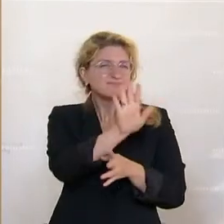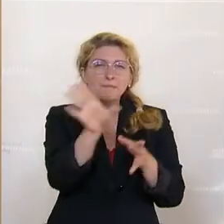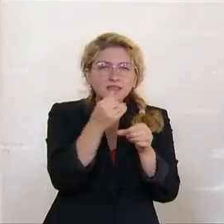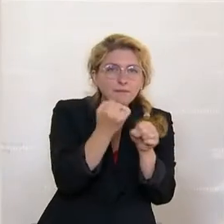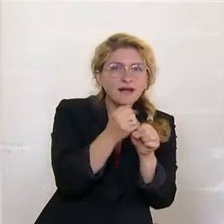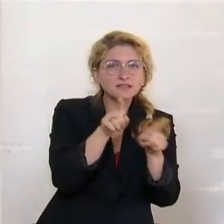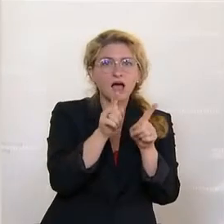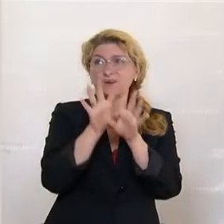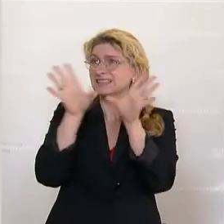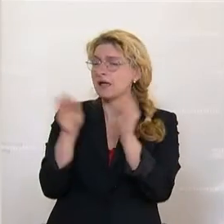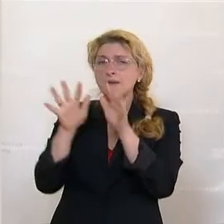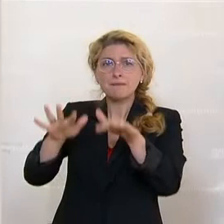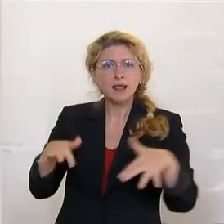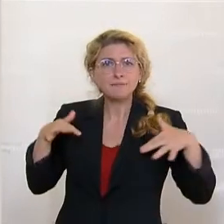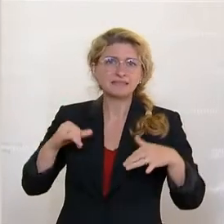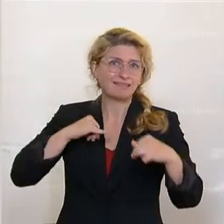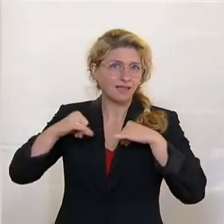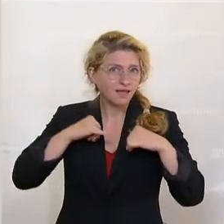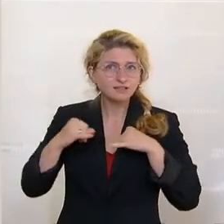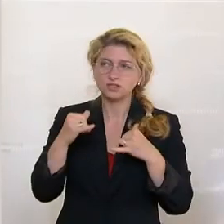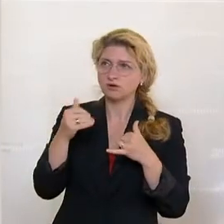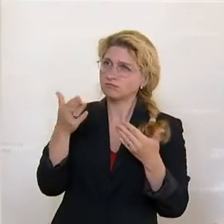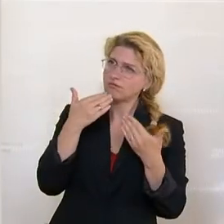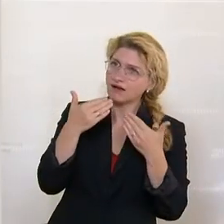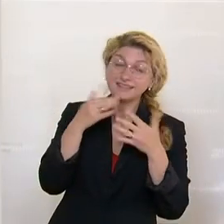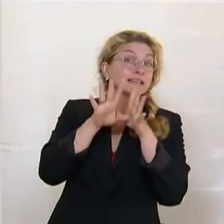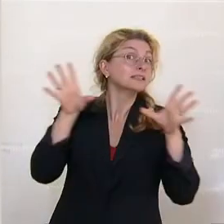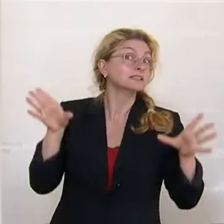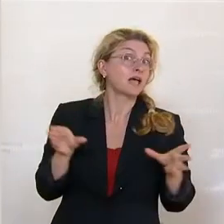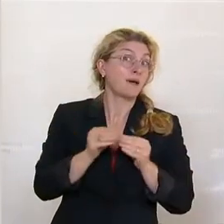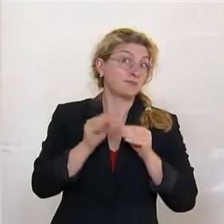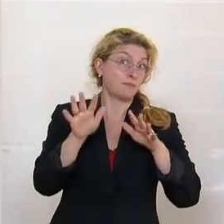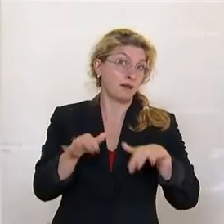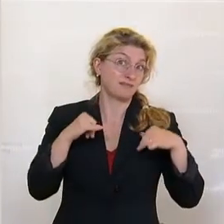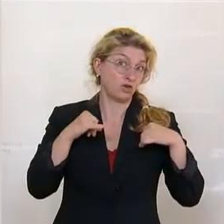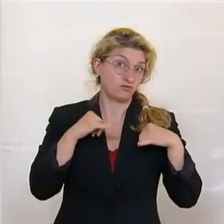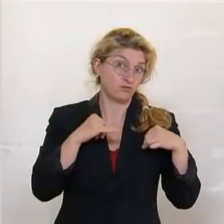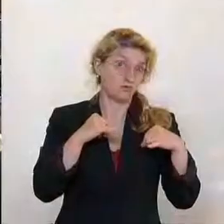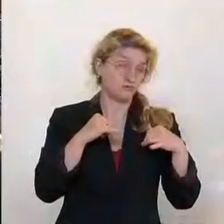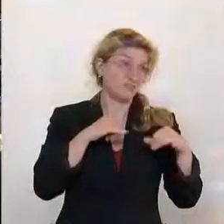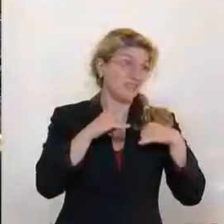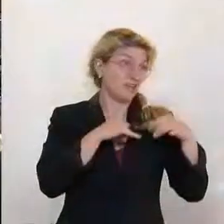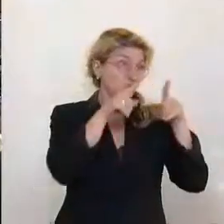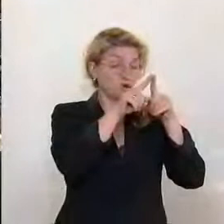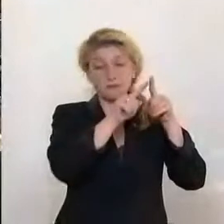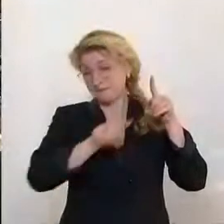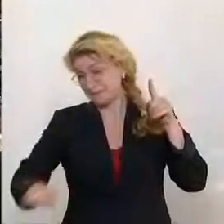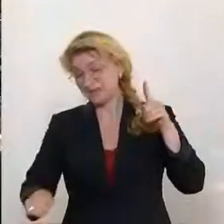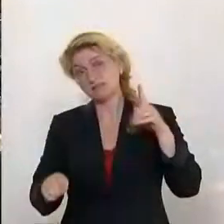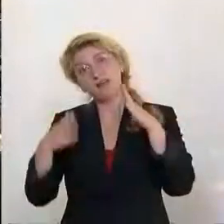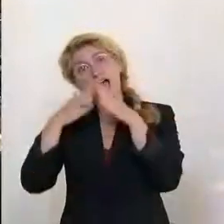Parlamentsdirektion, nämlich die gesamte Parlamentsdirektion vom Parlamentsdirektor, genauso wie die Hausarbeiter,